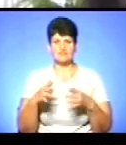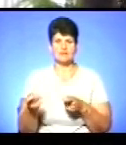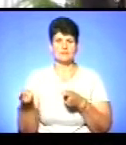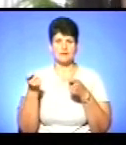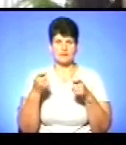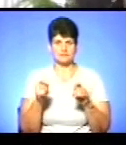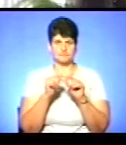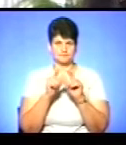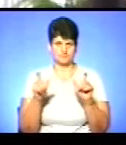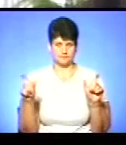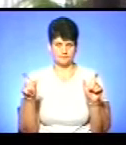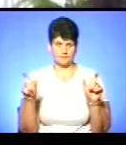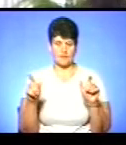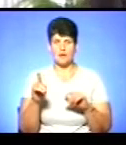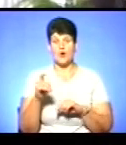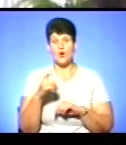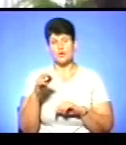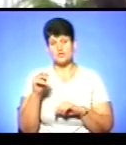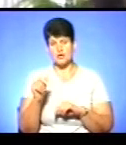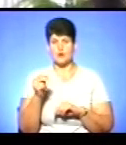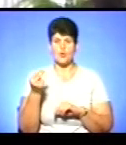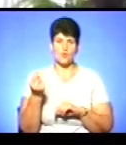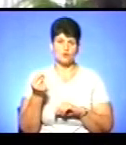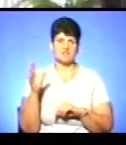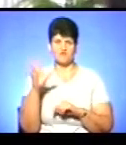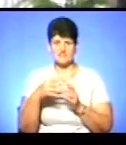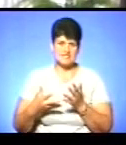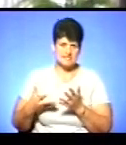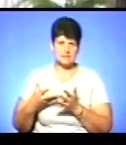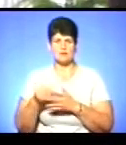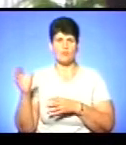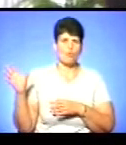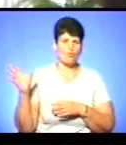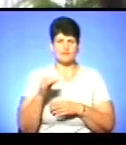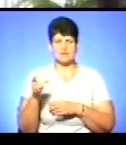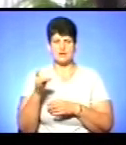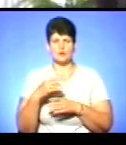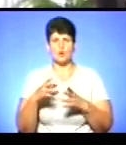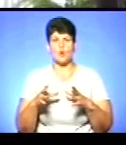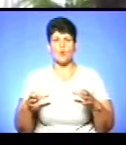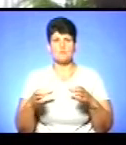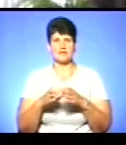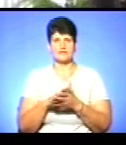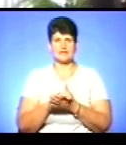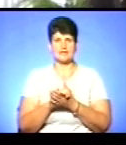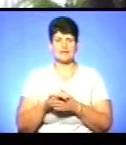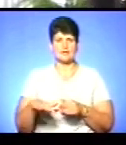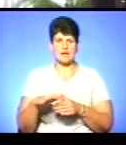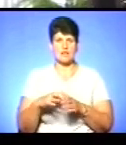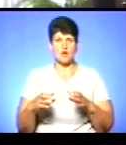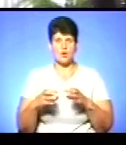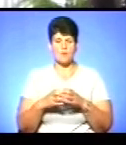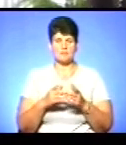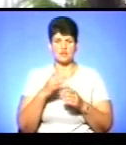навчальні заклади. Хоча кошти усі проплачені по всіх районах, об'єднаних, територіальних громадах, але ми тільки